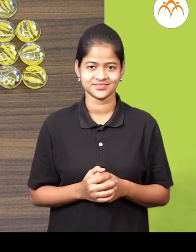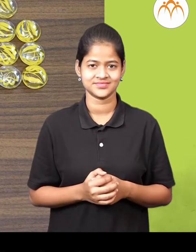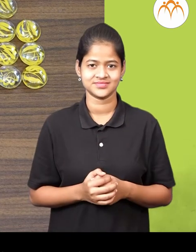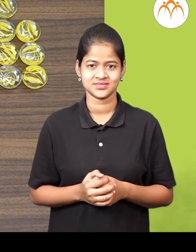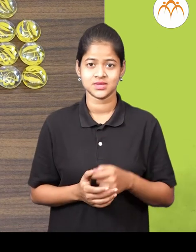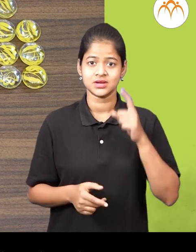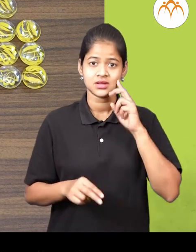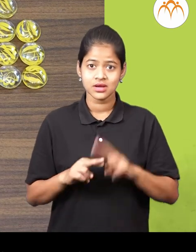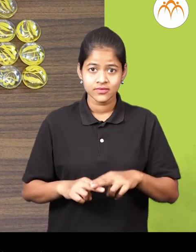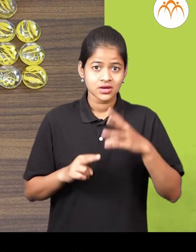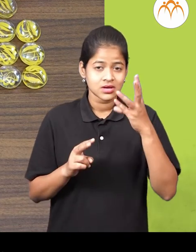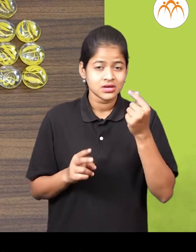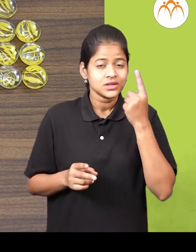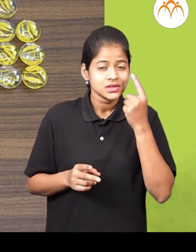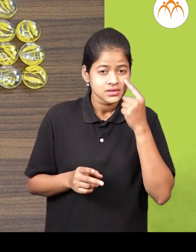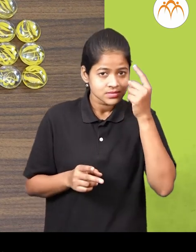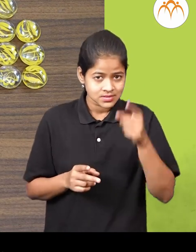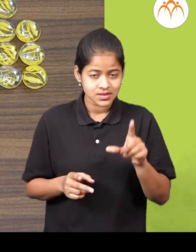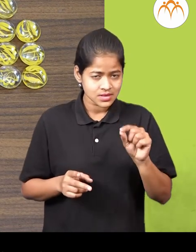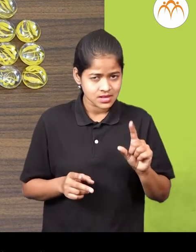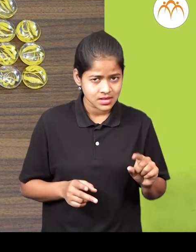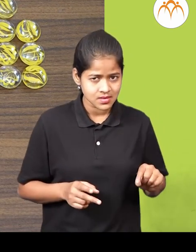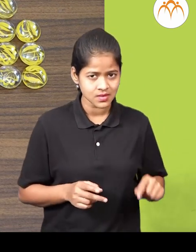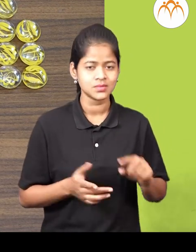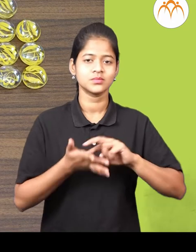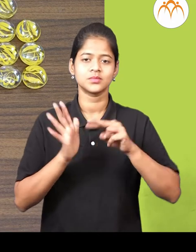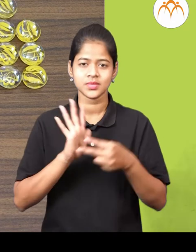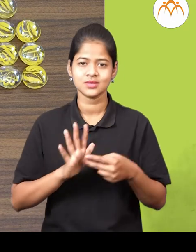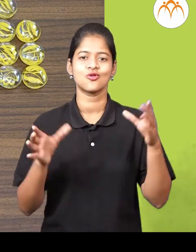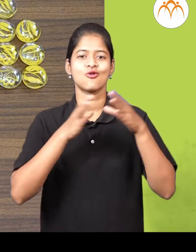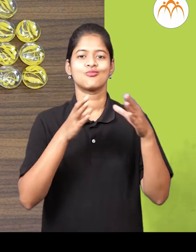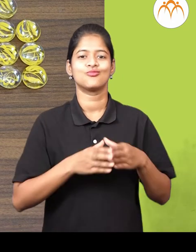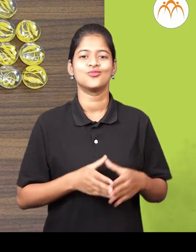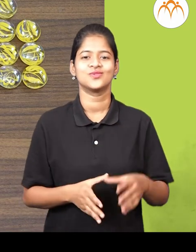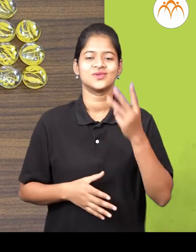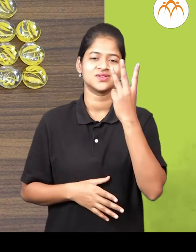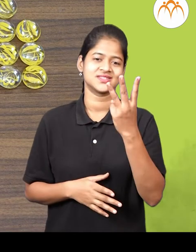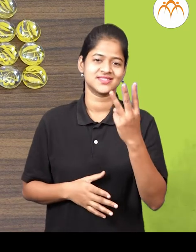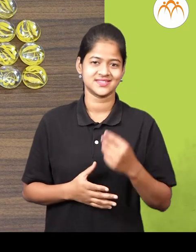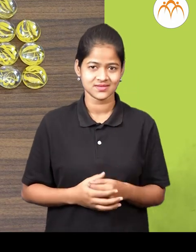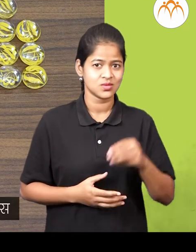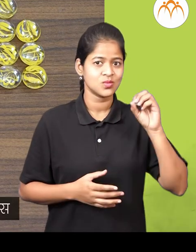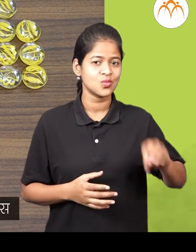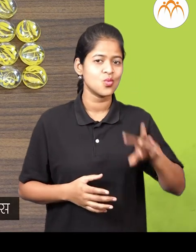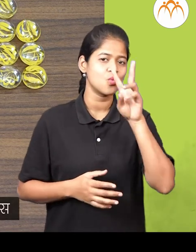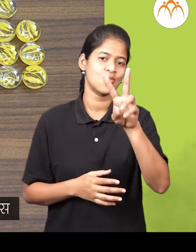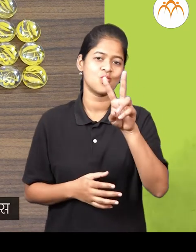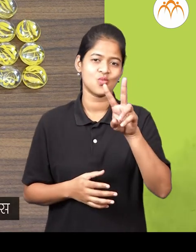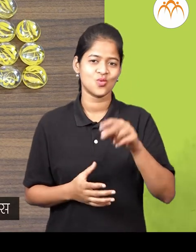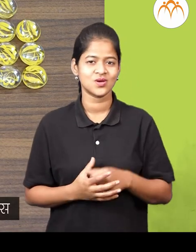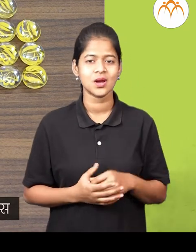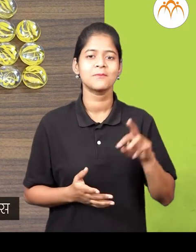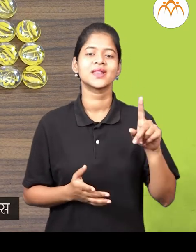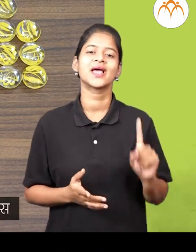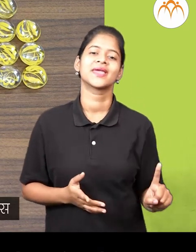करताना 32 मधे दाहा दाहा दाहा आशी तीन दशक आणी उरलेले दोन त्याला मंटात